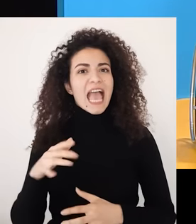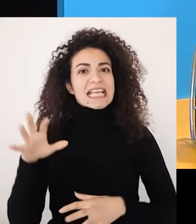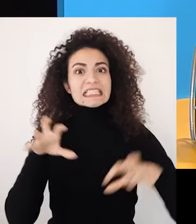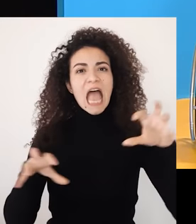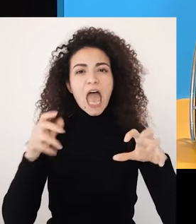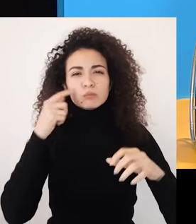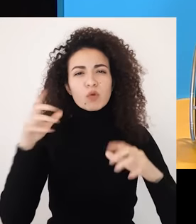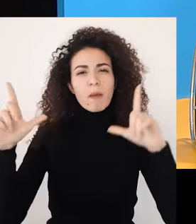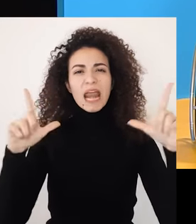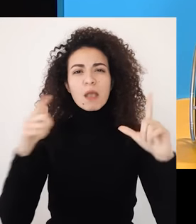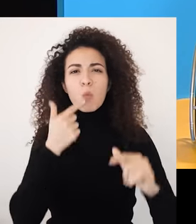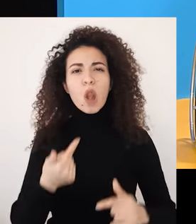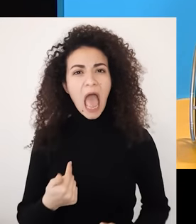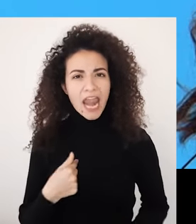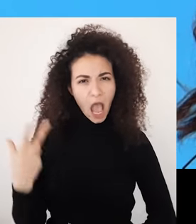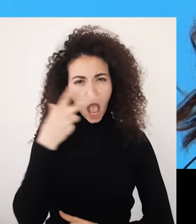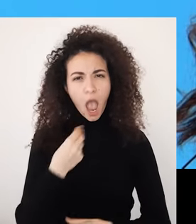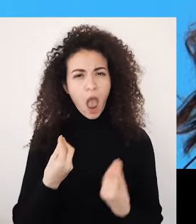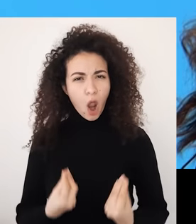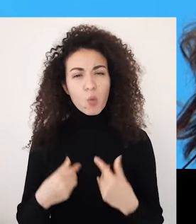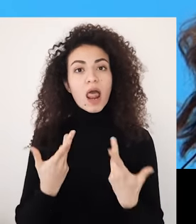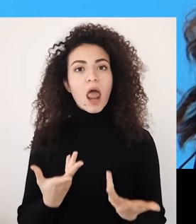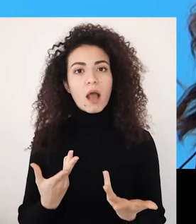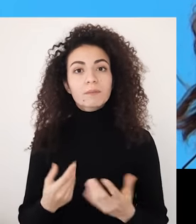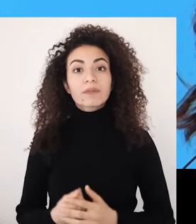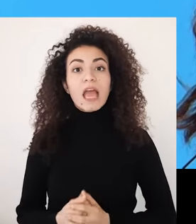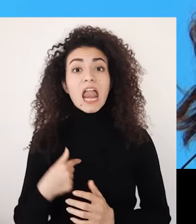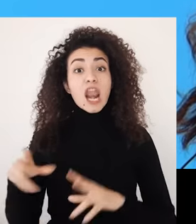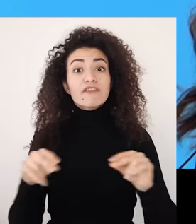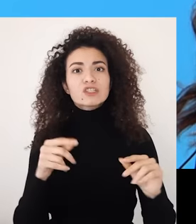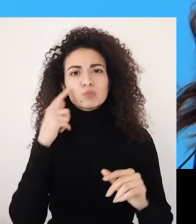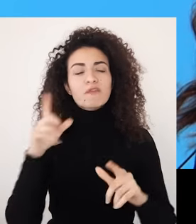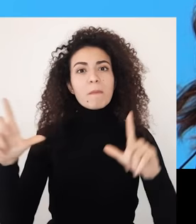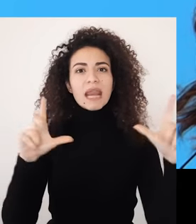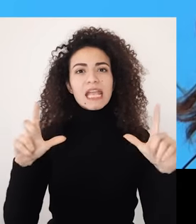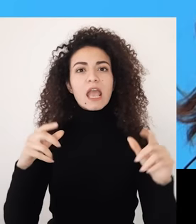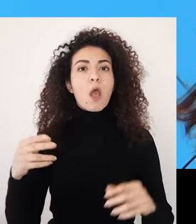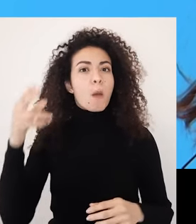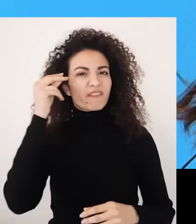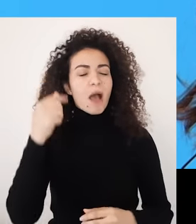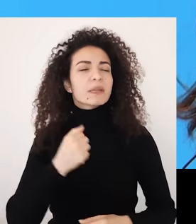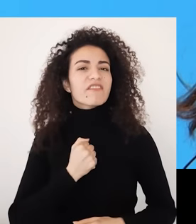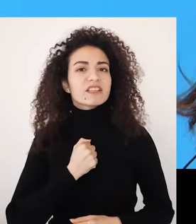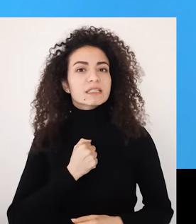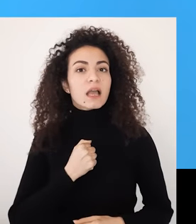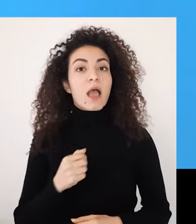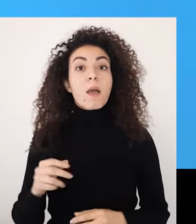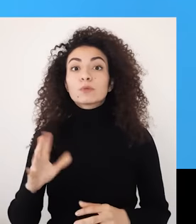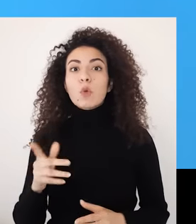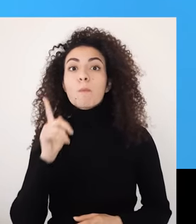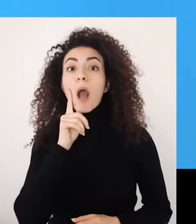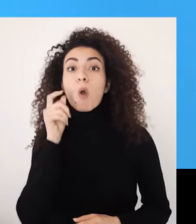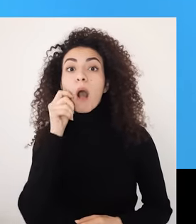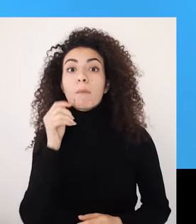للمراية وتطمنت على جمالها نحن مننظر بنفس الطريقة ولكن مرايتنا هي أهلنا ومن خلالها